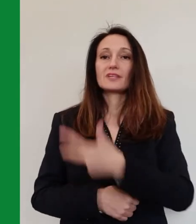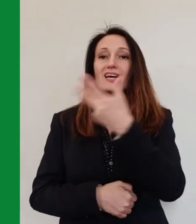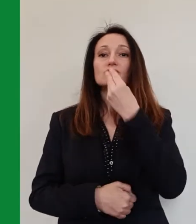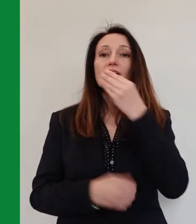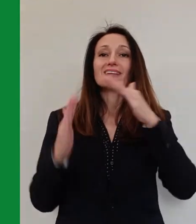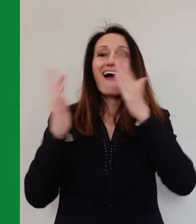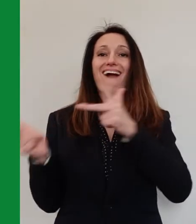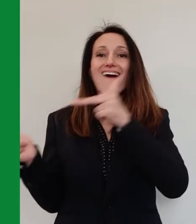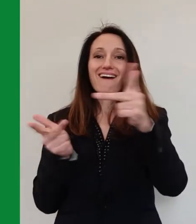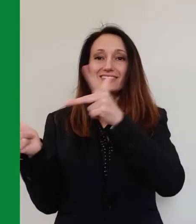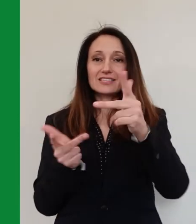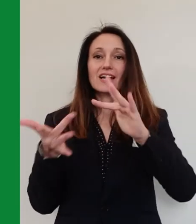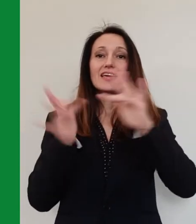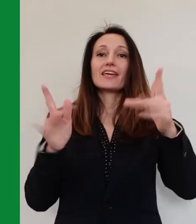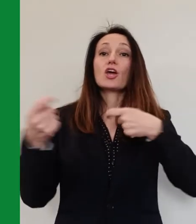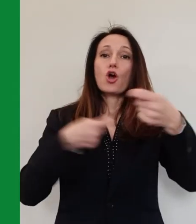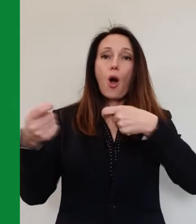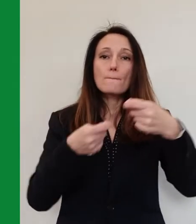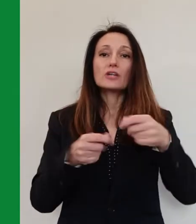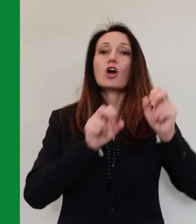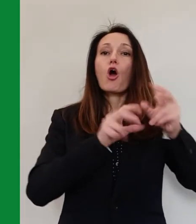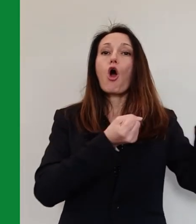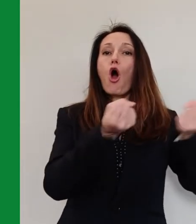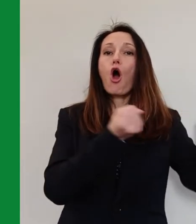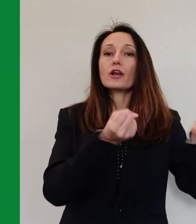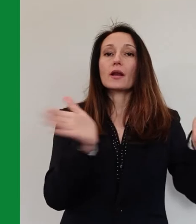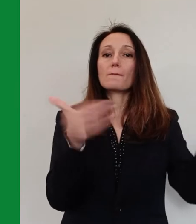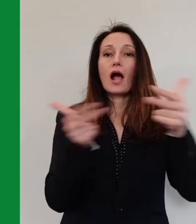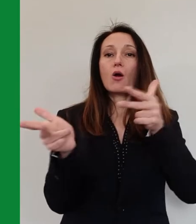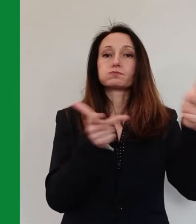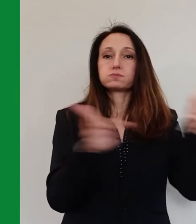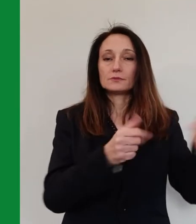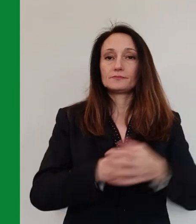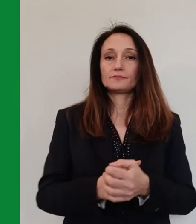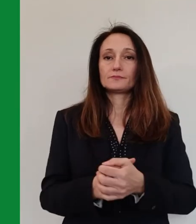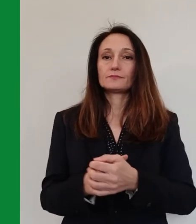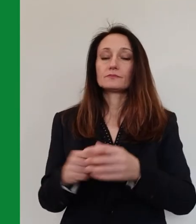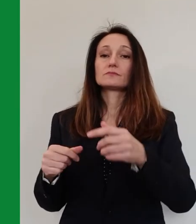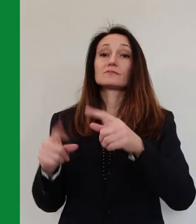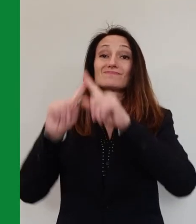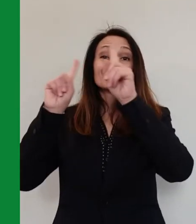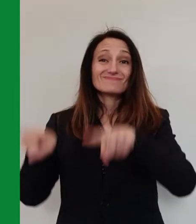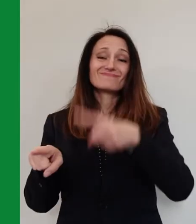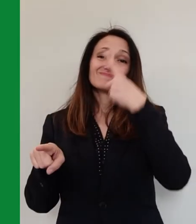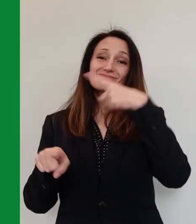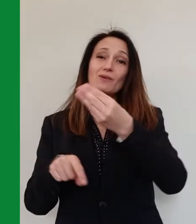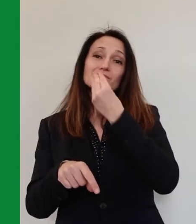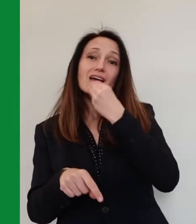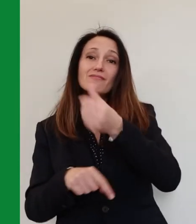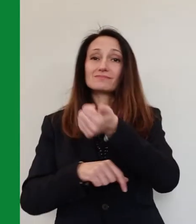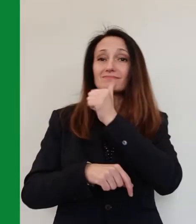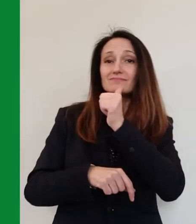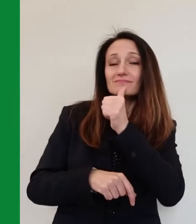consegna pacchi, corrieri, gli esercizi di somministrazione di alimenti e bevande delle aree di